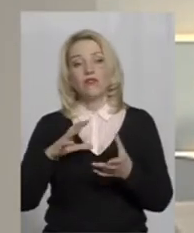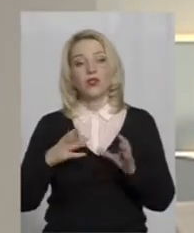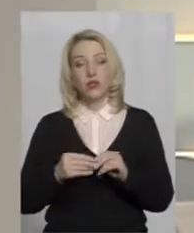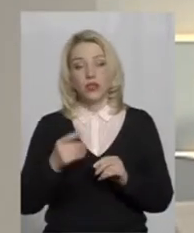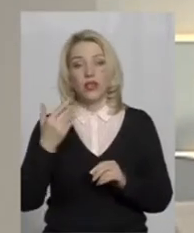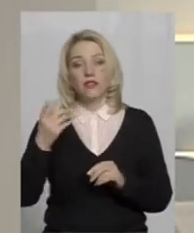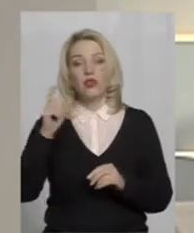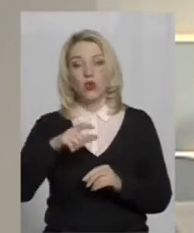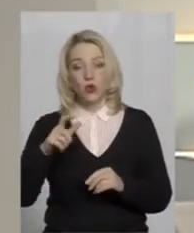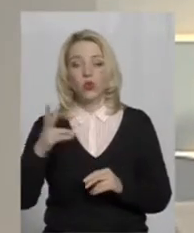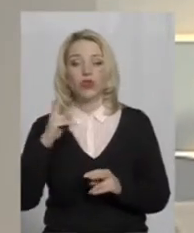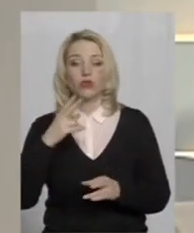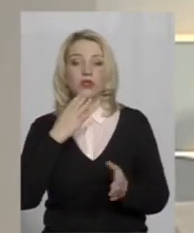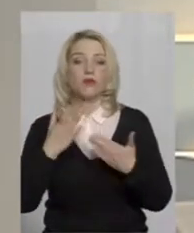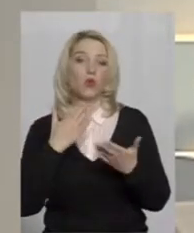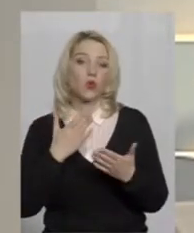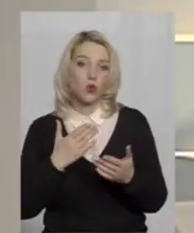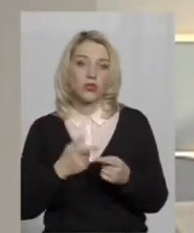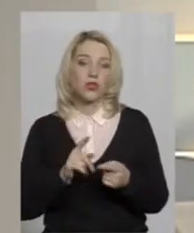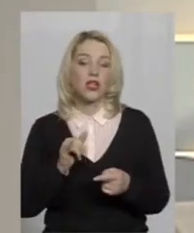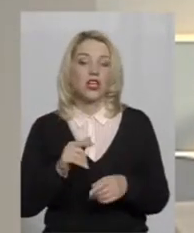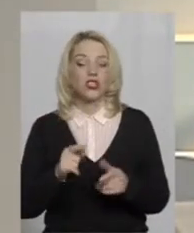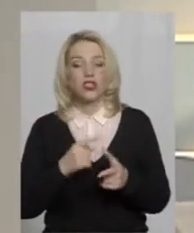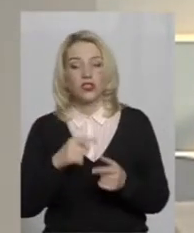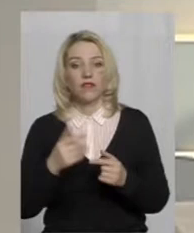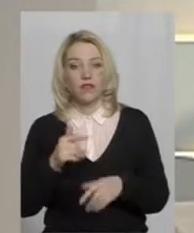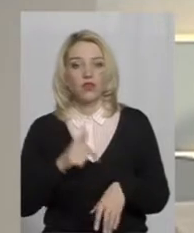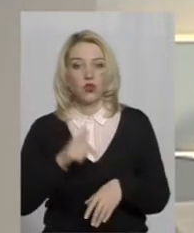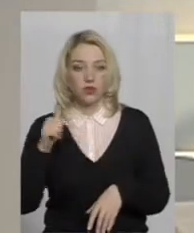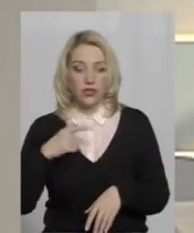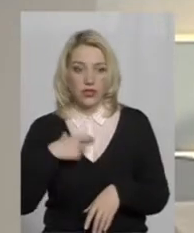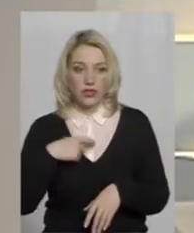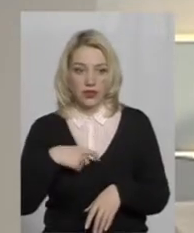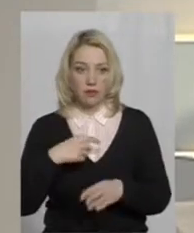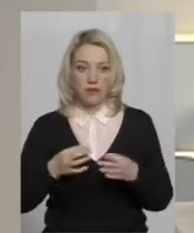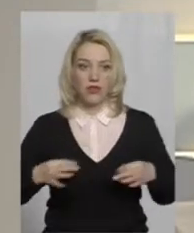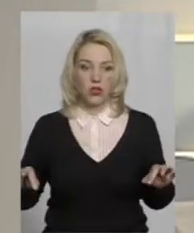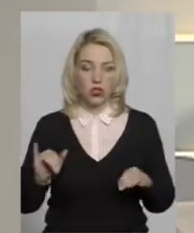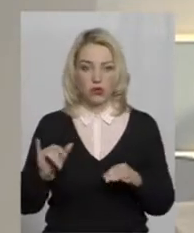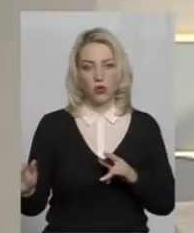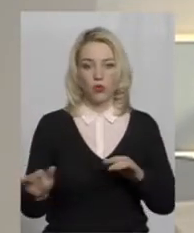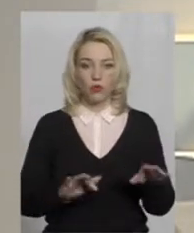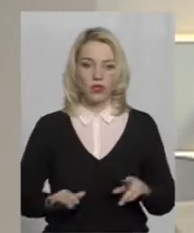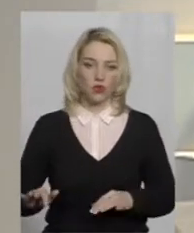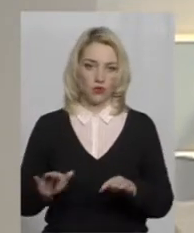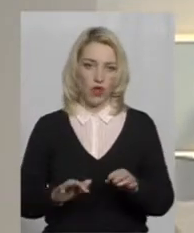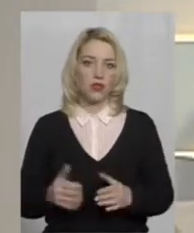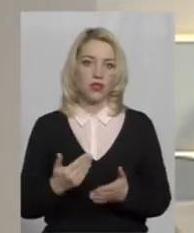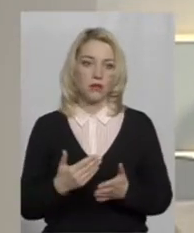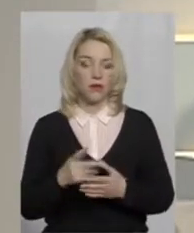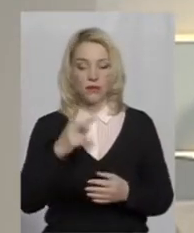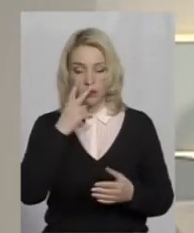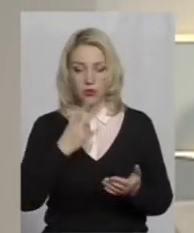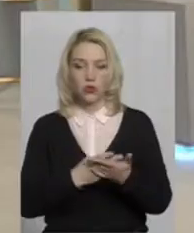спілкуєтесь, або мають аналогічні проблеми, відчуваєте себе вільнішим у пересуванні? Ви вже сказали, що